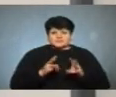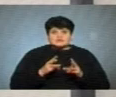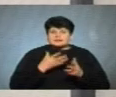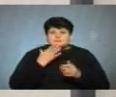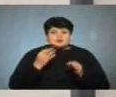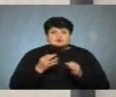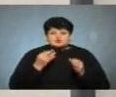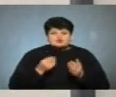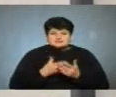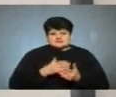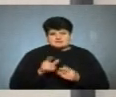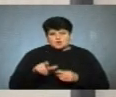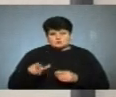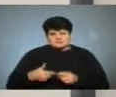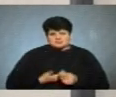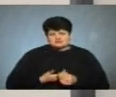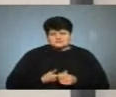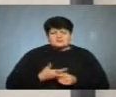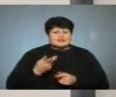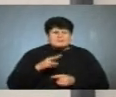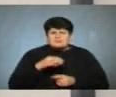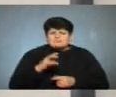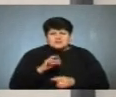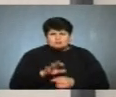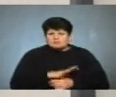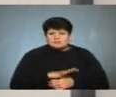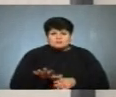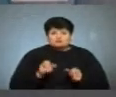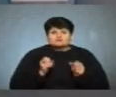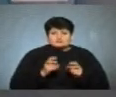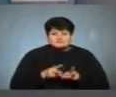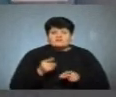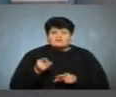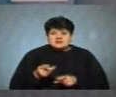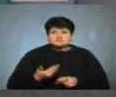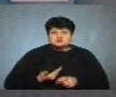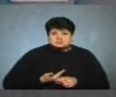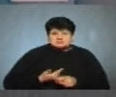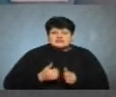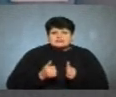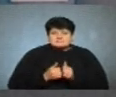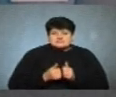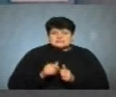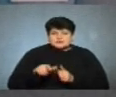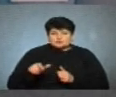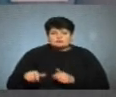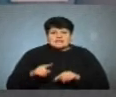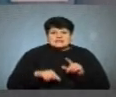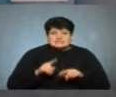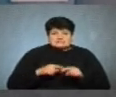ціннішого за людське життя. Яке би там майно не було під ризиком, все одно ваше життя і життя близьких, рідних